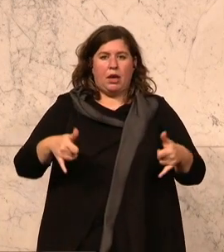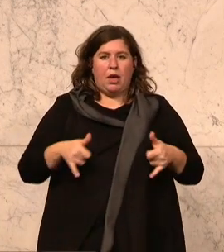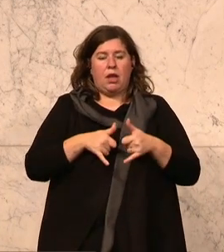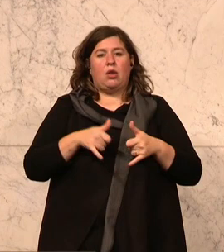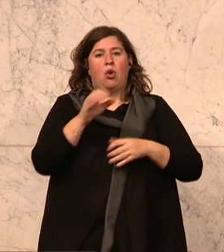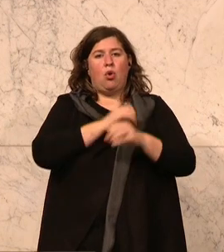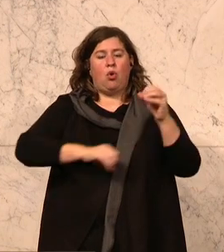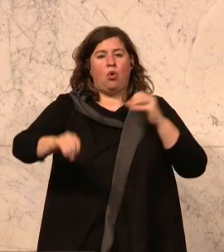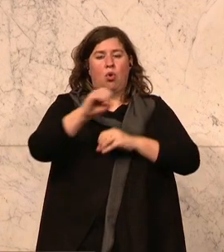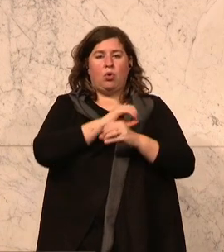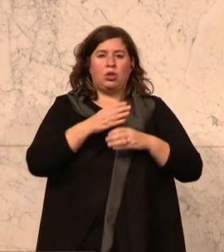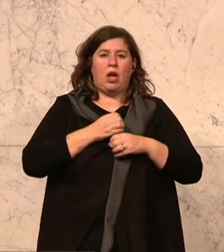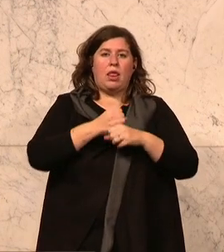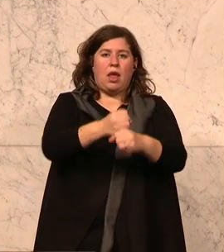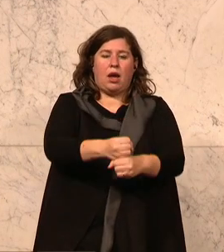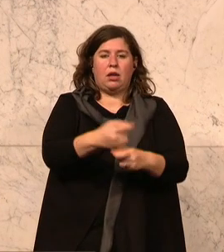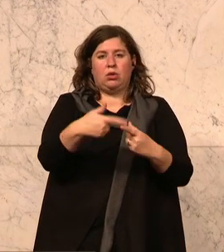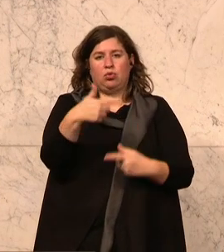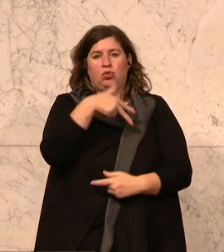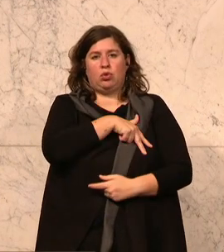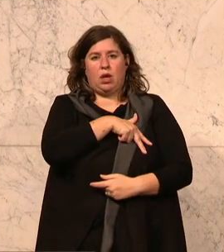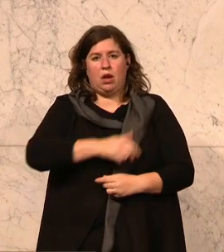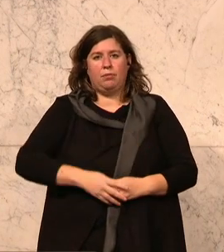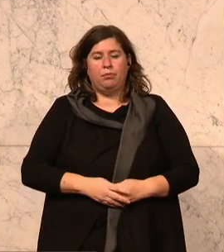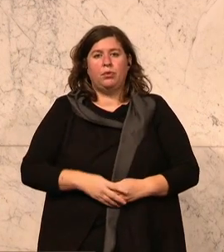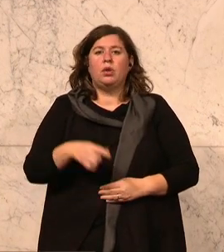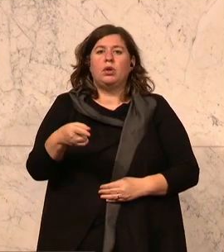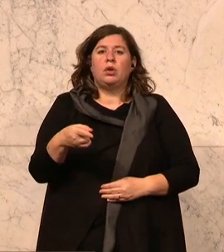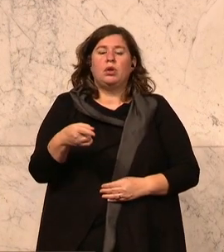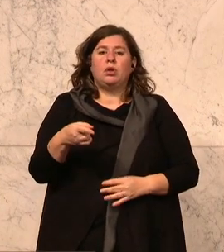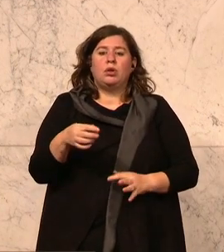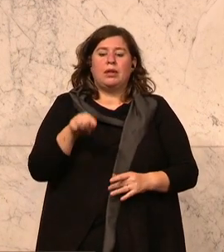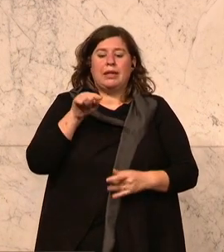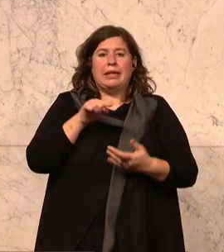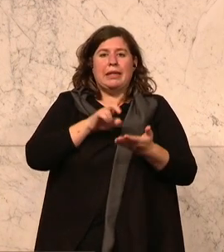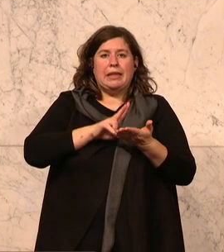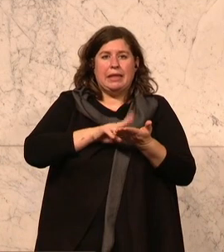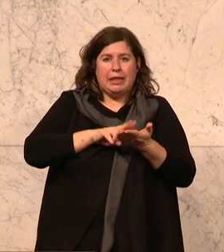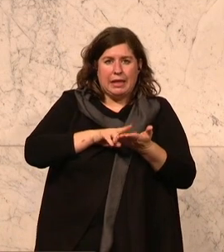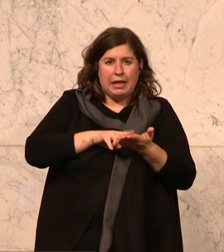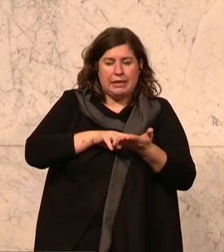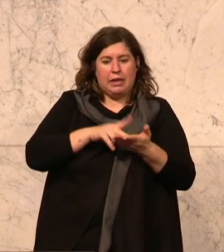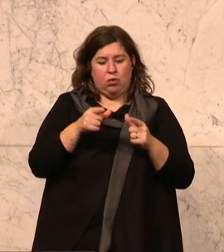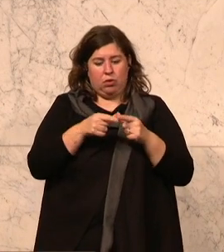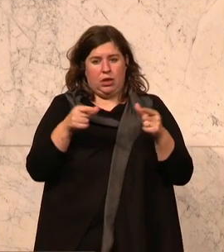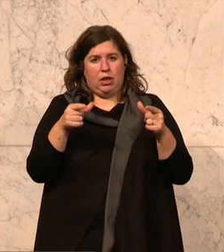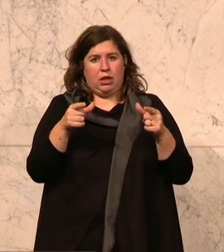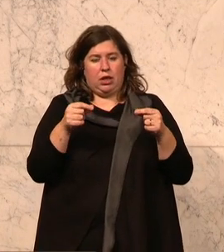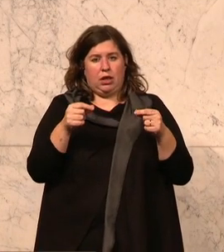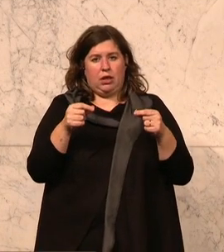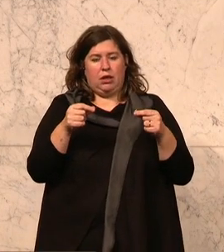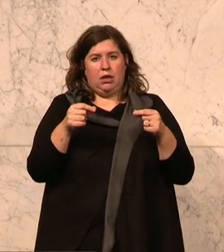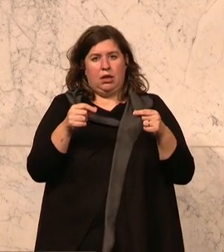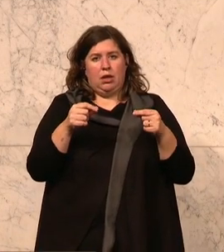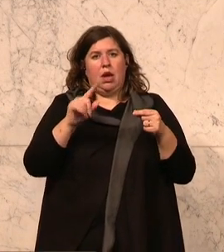nachhaltig und sozial. Und mit dieser Digitalisierung dieses Tickets gehen wir einen